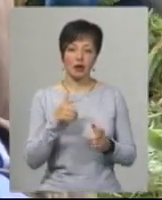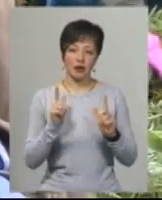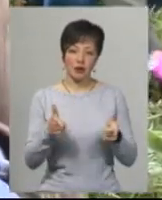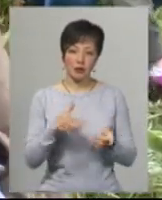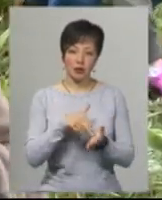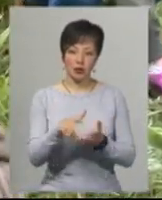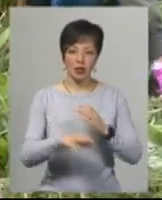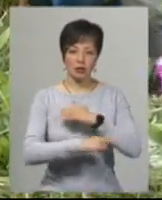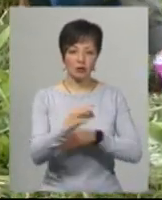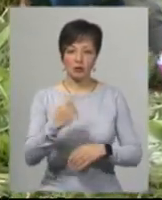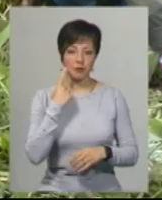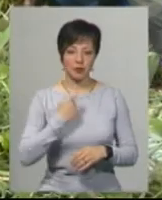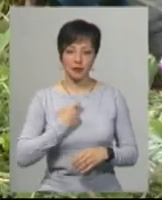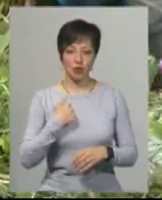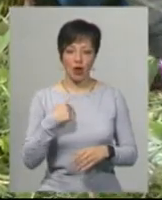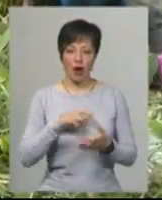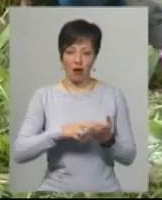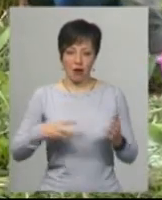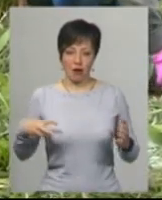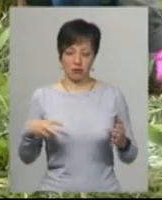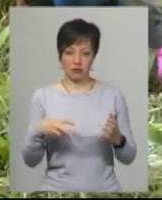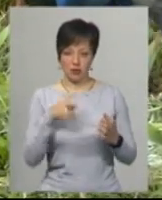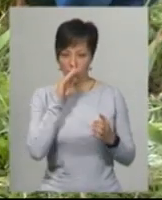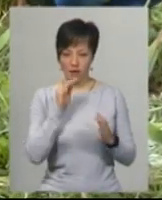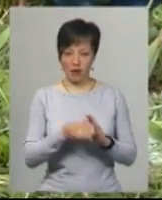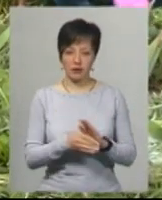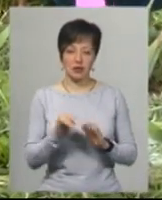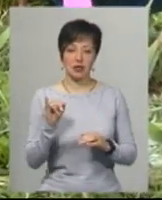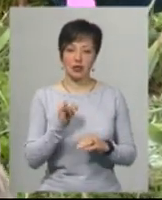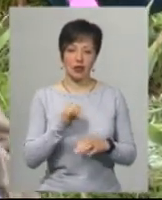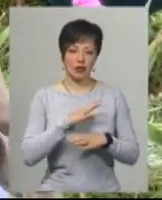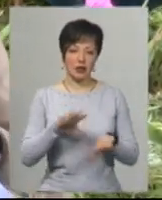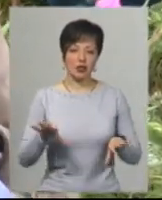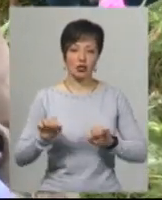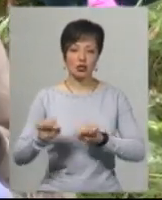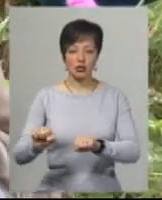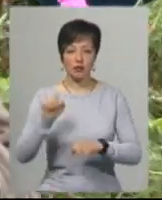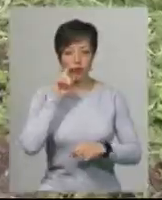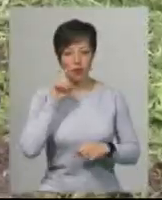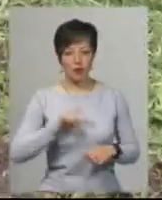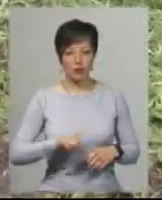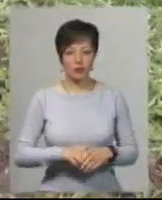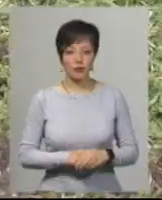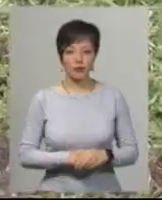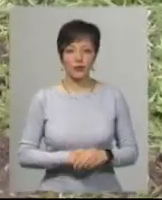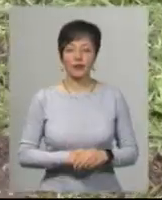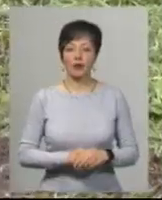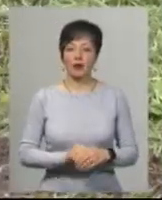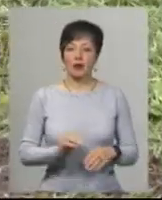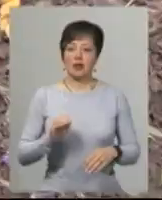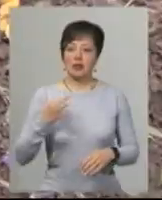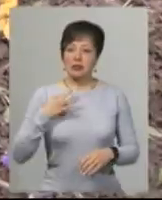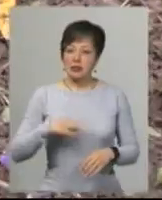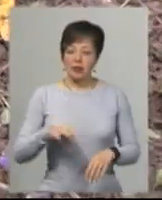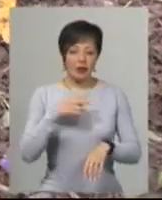щоб мені не казали, що я десь ховався і не захищав свою Україну. Віра Вовк додає, син